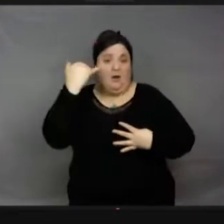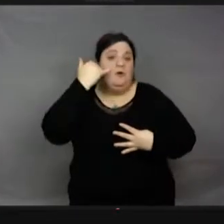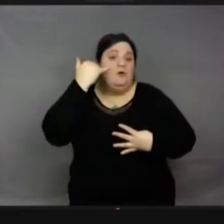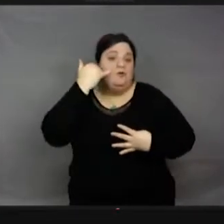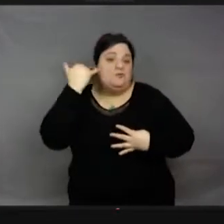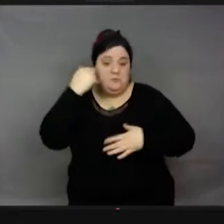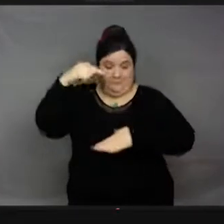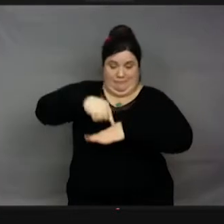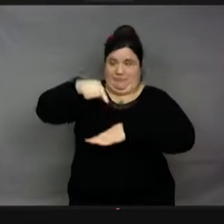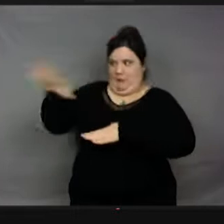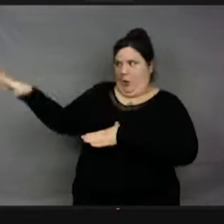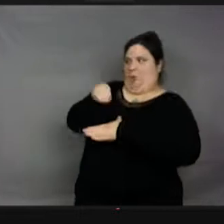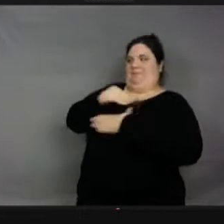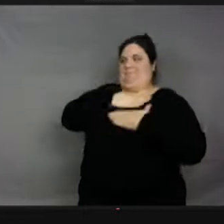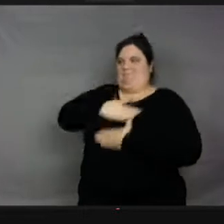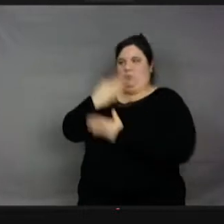papillons qui vivent en France.